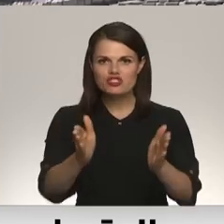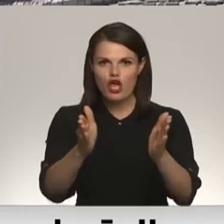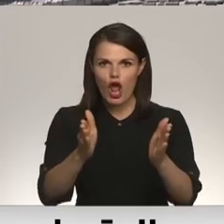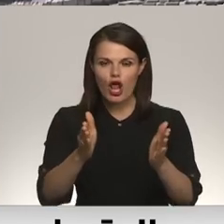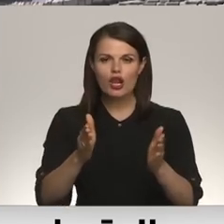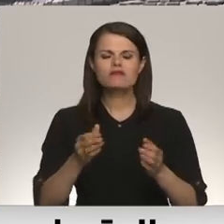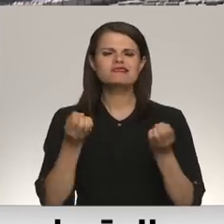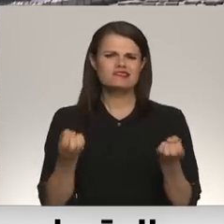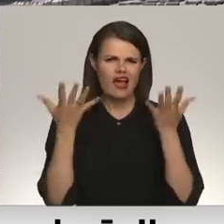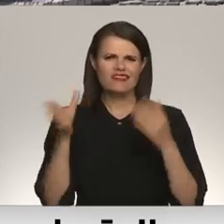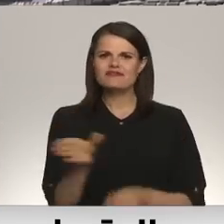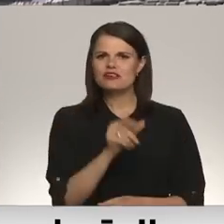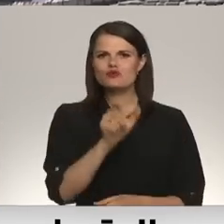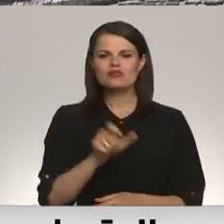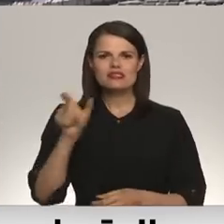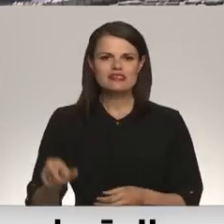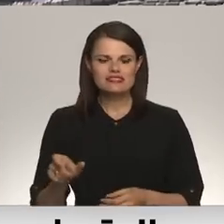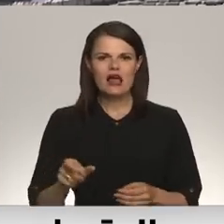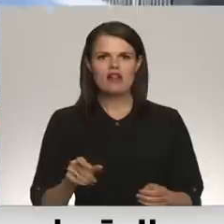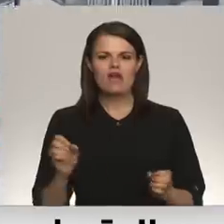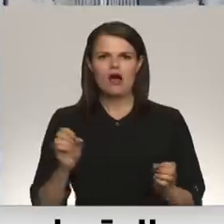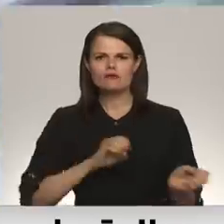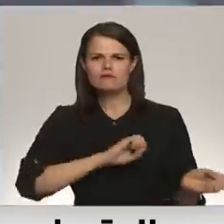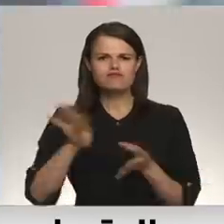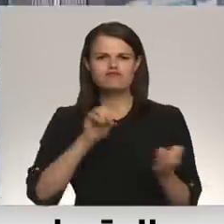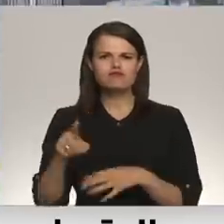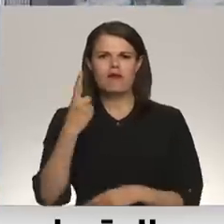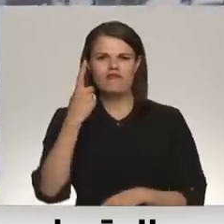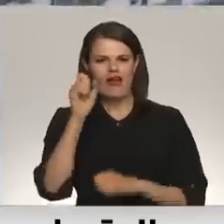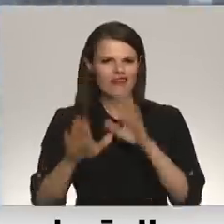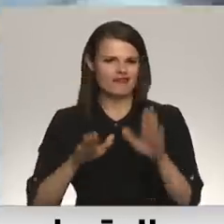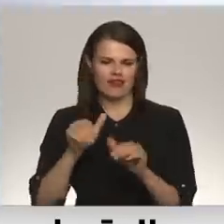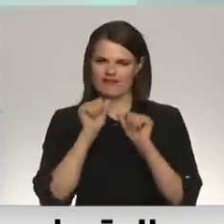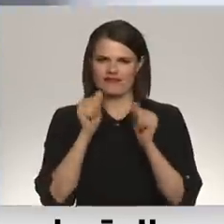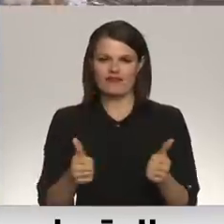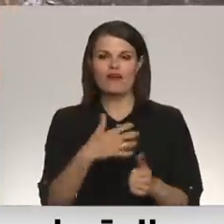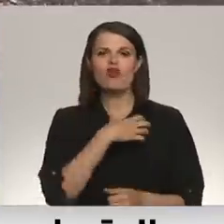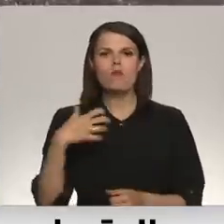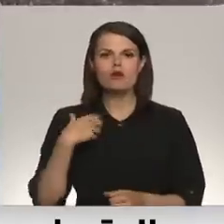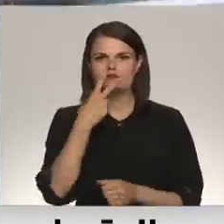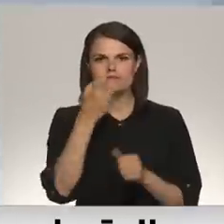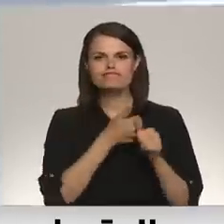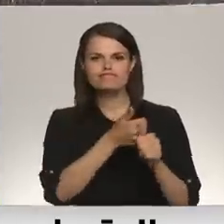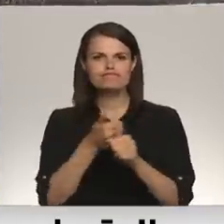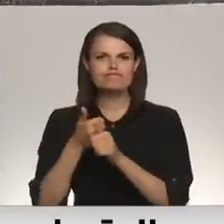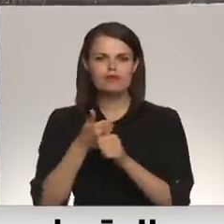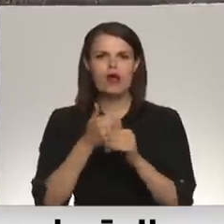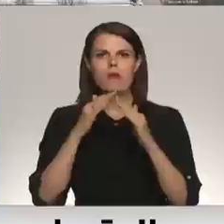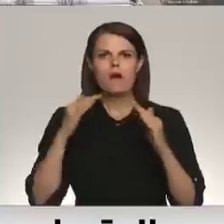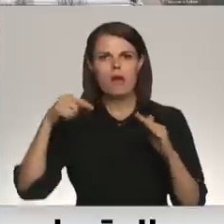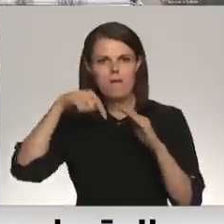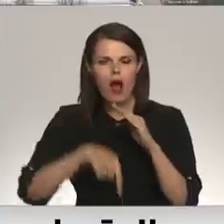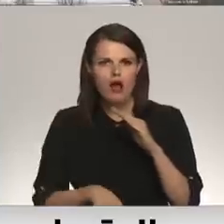Skaidrs, visus iedzīvotājus pārvietot vienā dienaktī nebūtu iespējams. Pašvaldība apsakojusi tās pārvaldīto ēgu